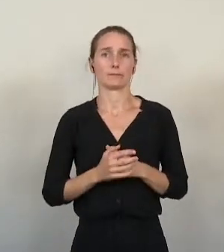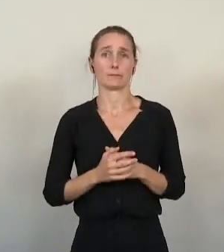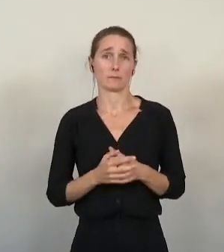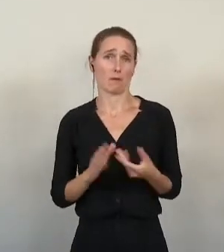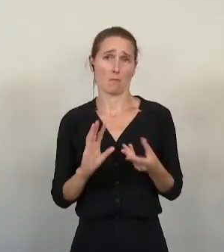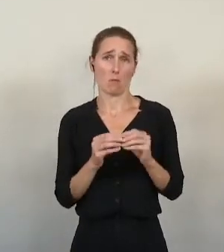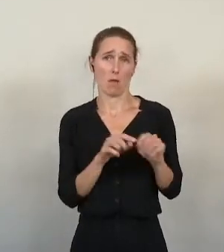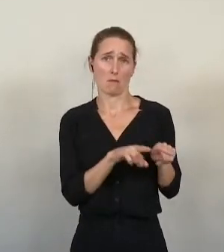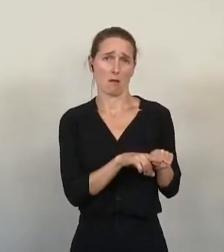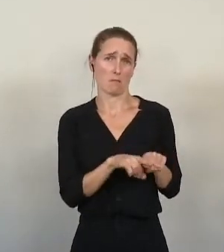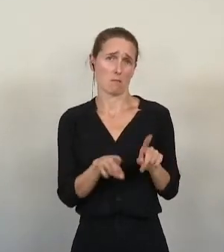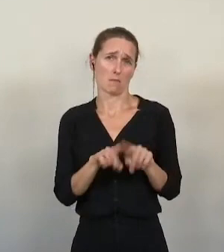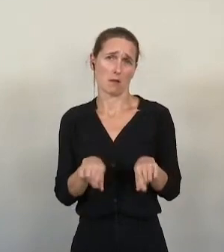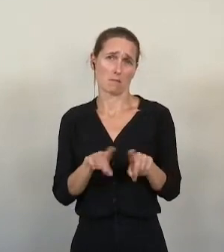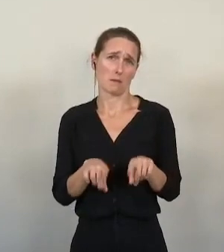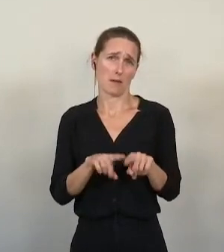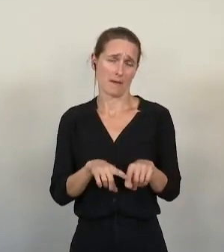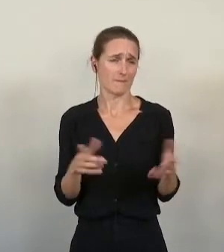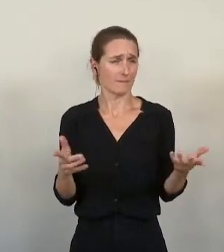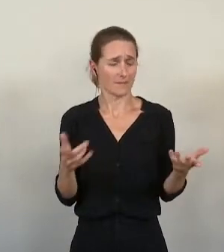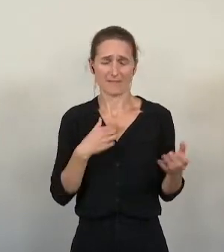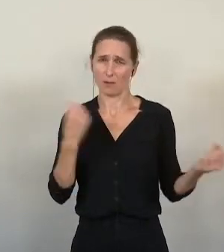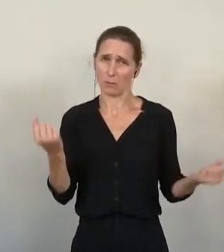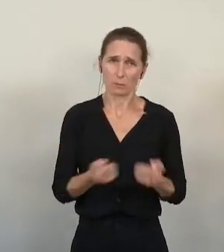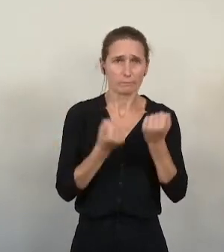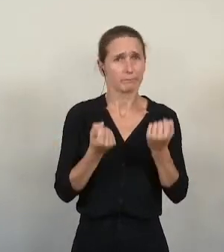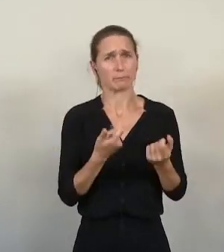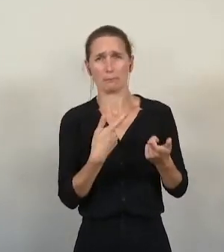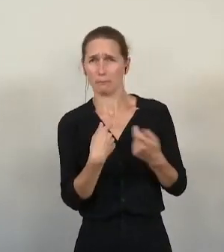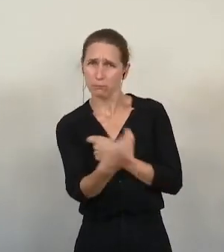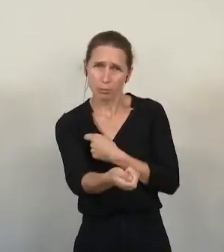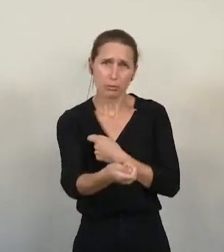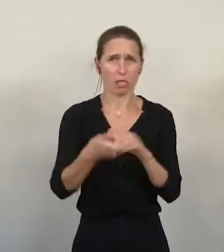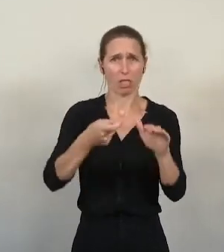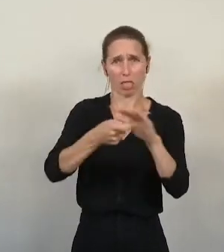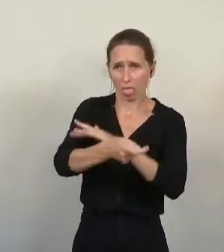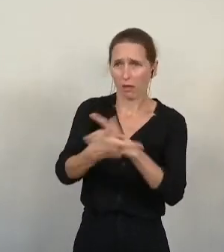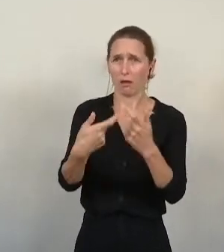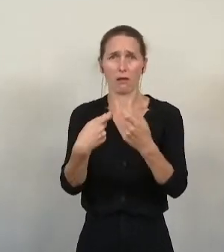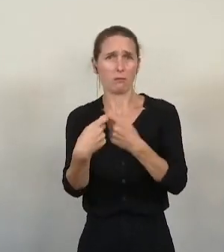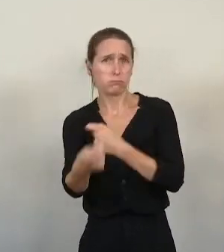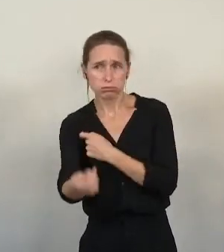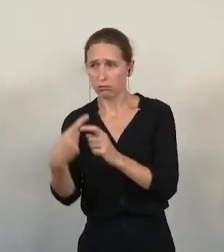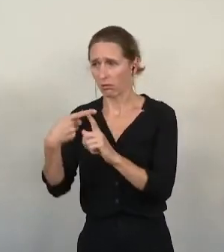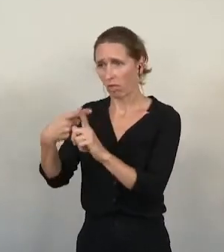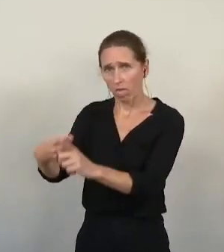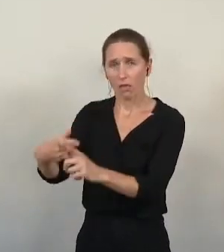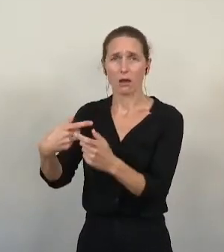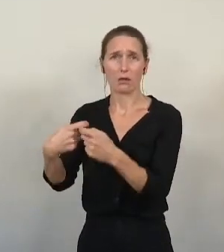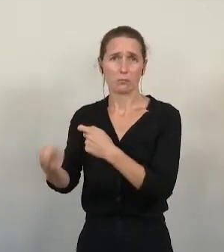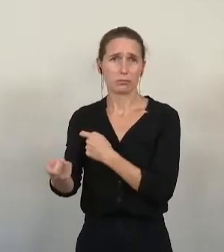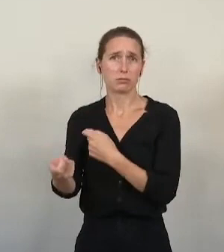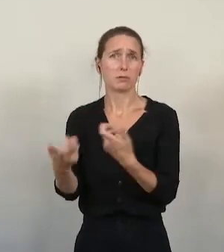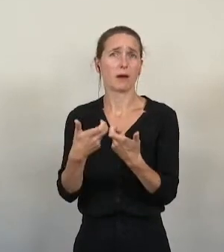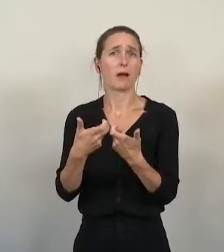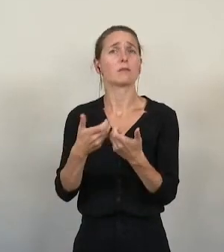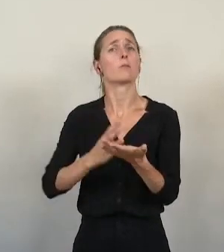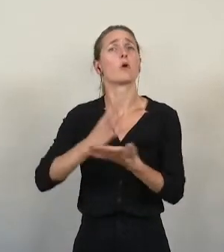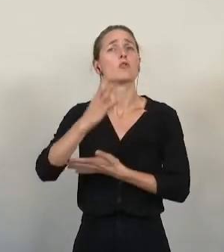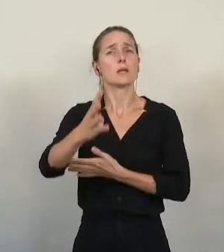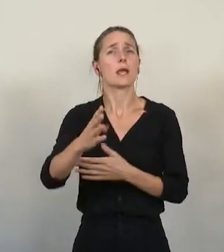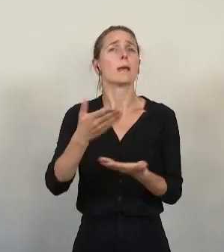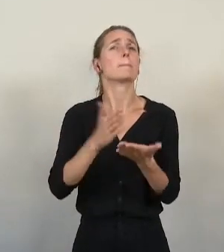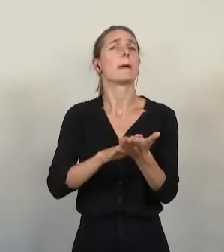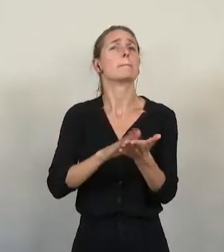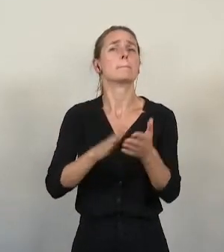complexité du montage, aide mal ajustée, avec le dispositif métropolitain Prime Air-Bois. Seulement 1000 dossiers